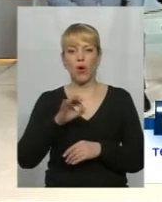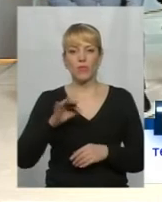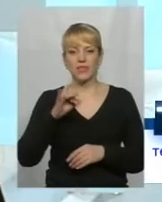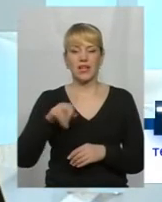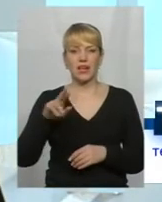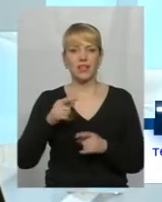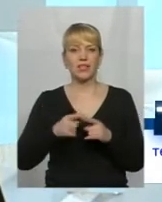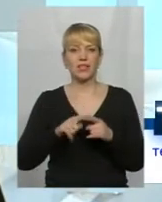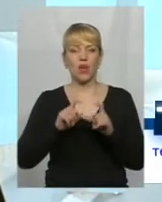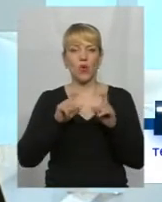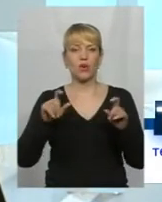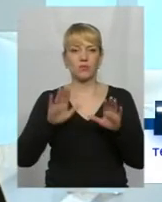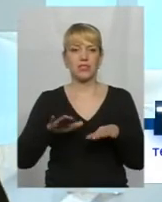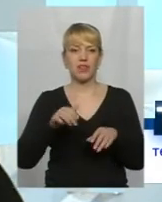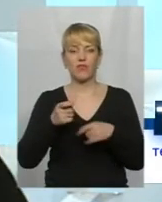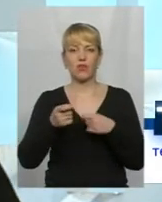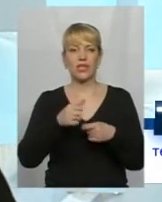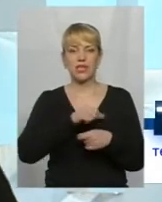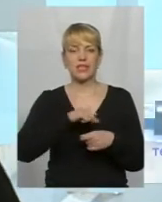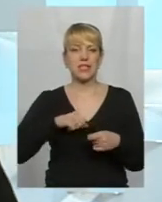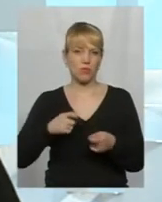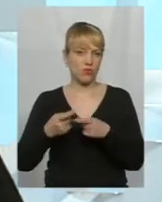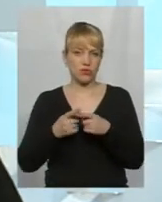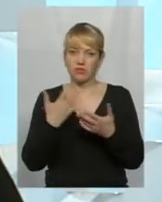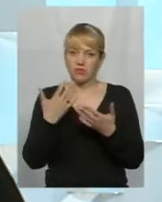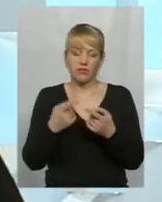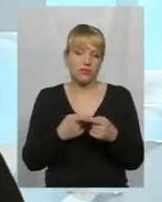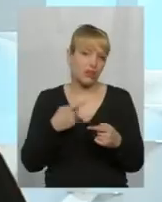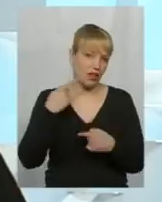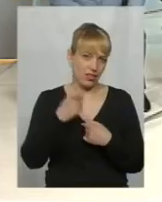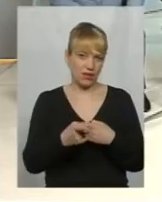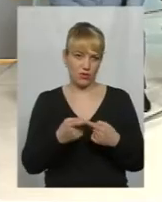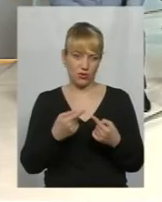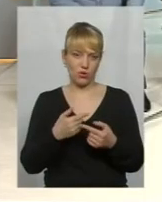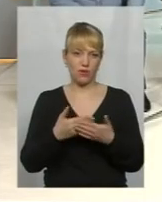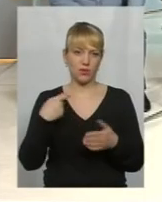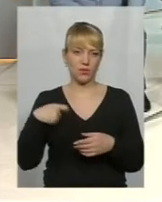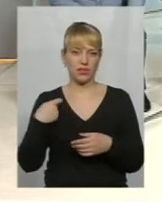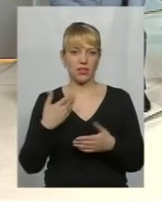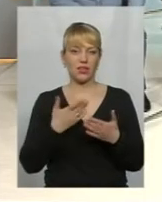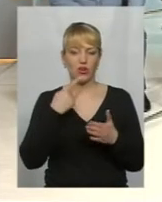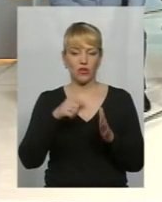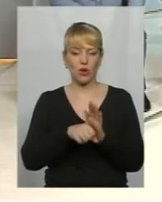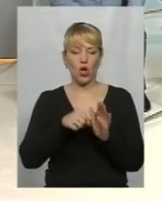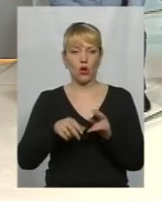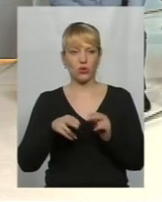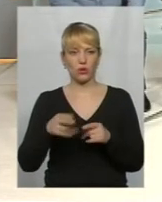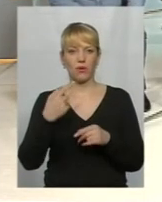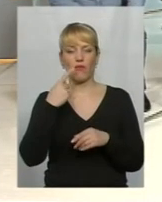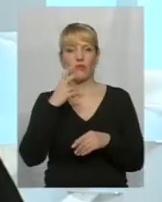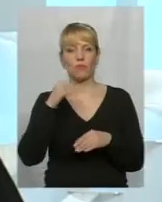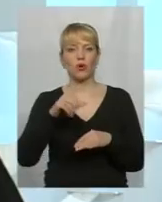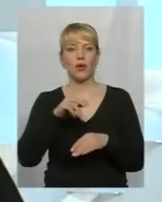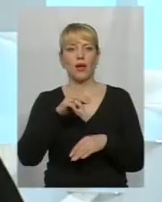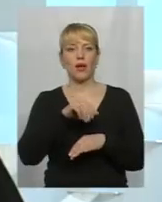самоврядування, це дещо інше абсолютно. про контрабанду, якщо говорили, то ви назвали прикордонники, я думаю, мабуть, ви мали на